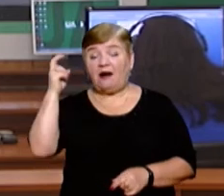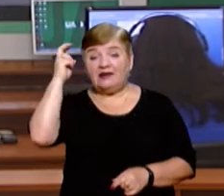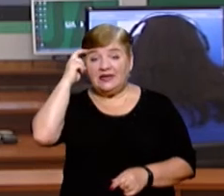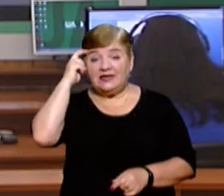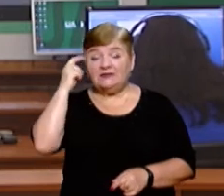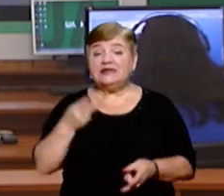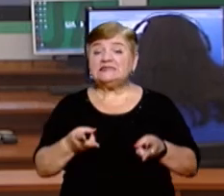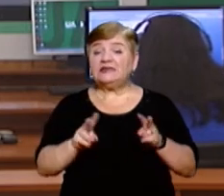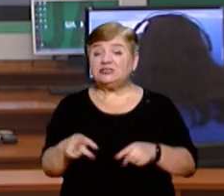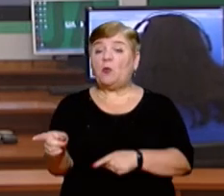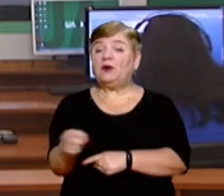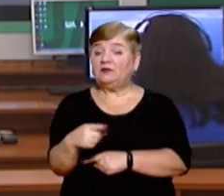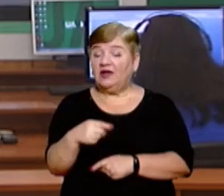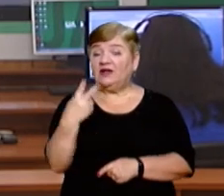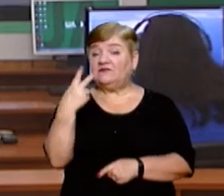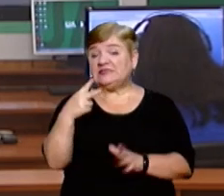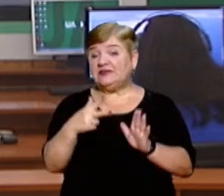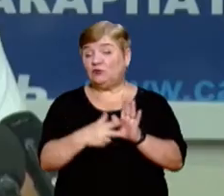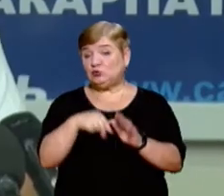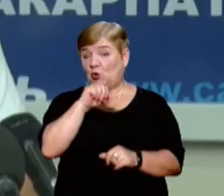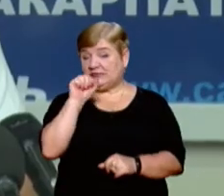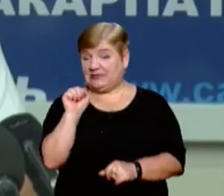завершиться в Маріуполі 28 серпня.